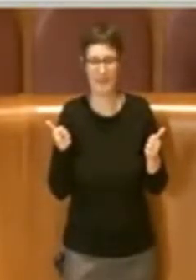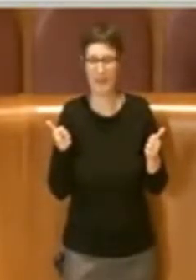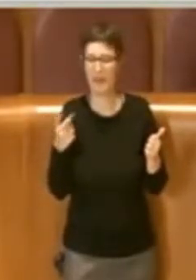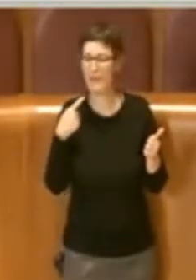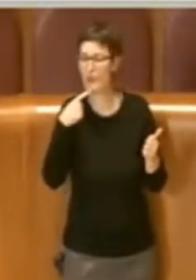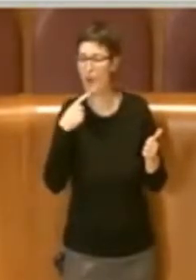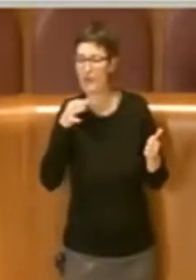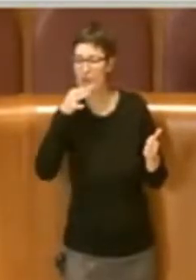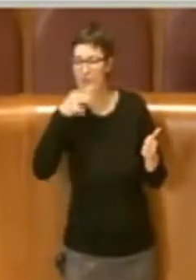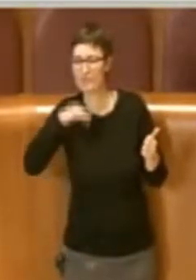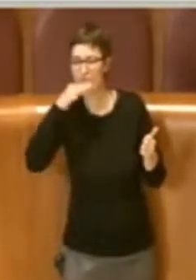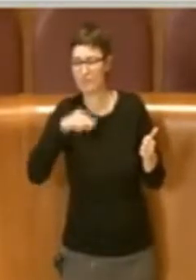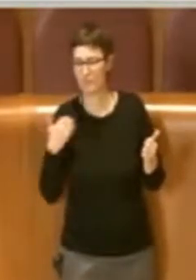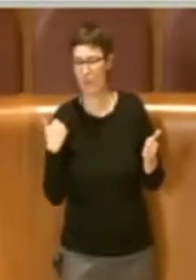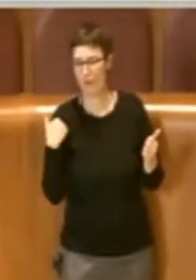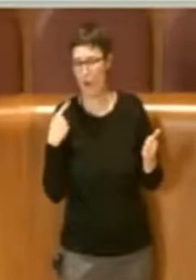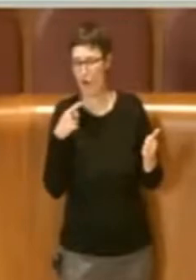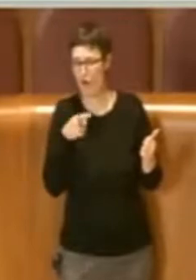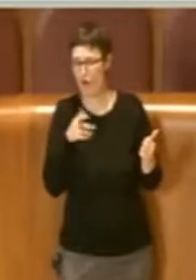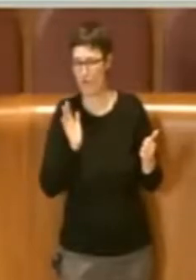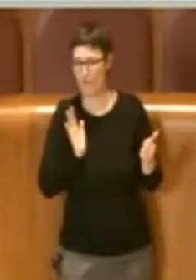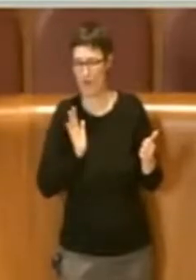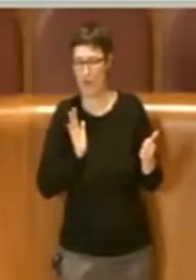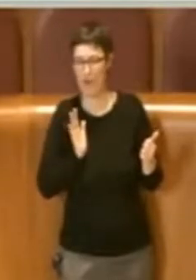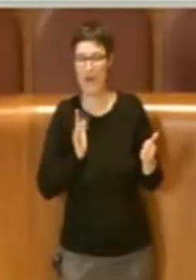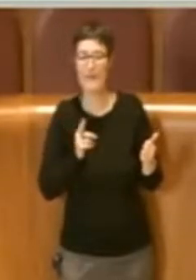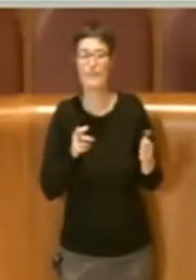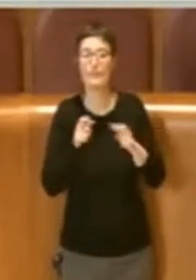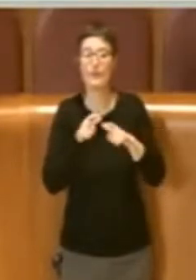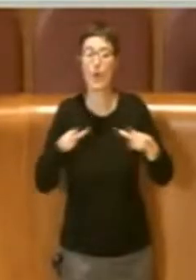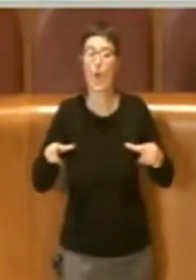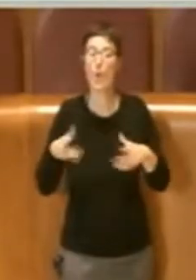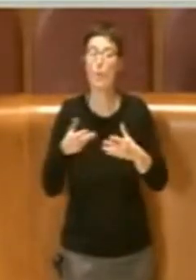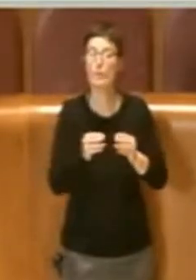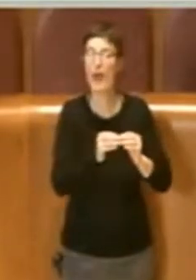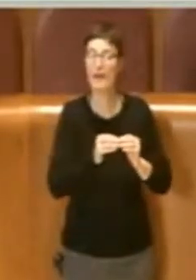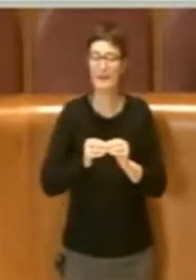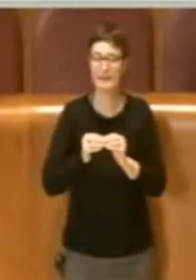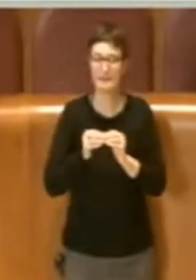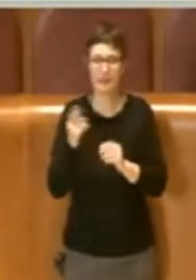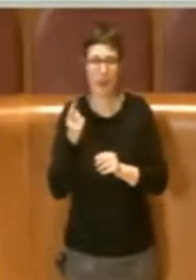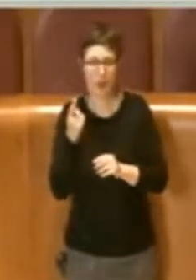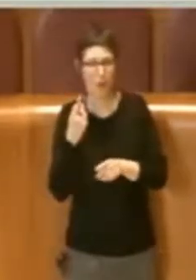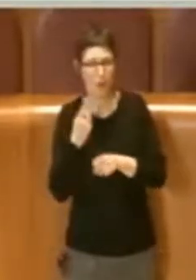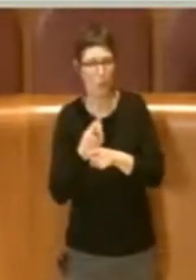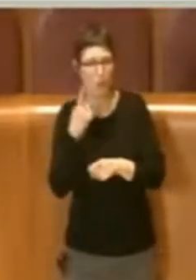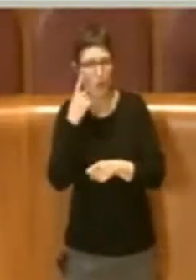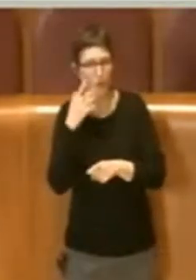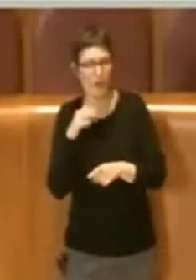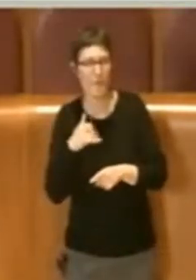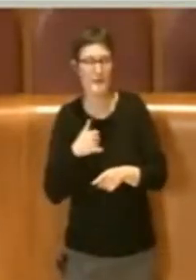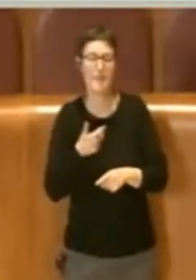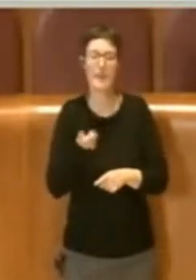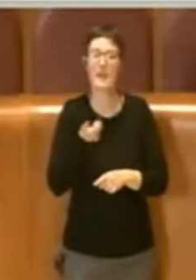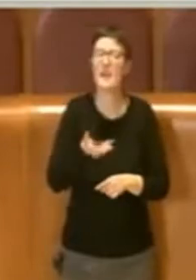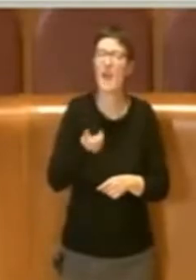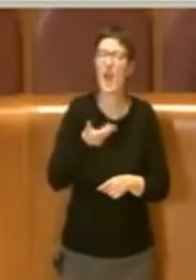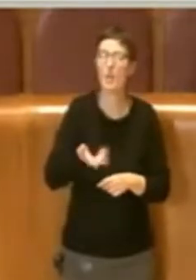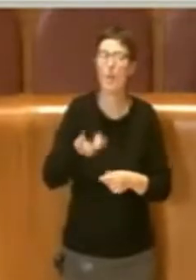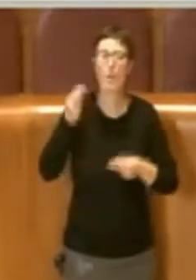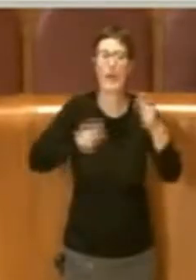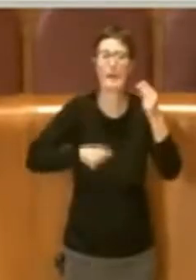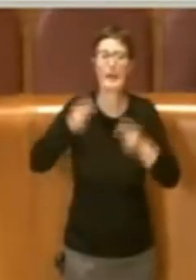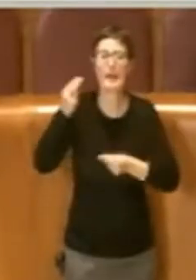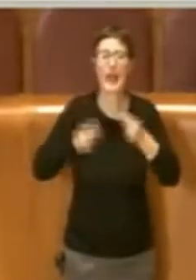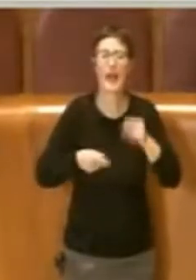preceduto. L'urbanistica, qualcuno lo dovrebbe sapere, non è fatta di calcoli e di numeri da salumiere.